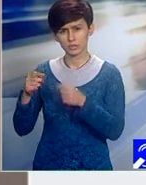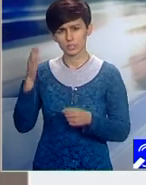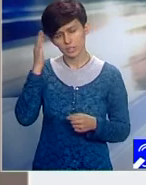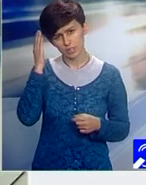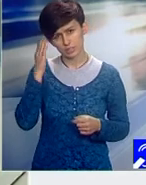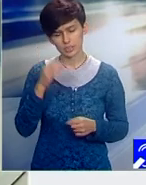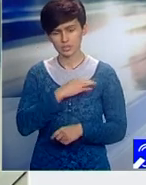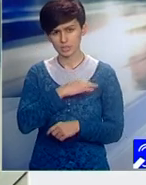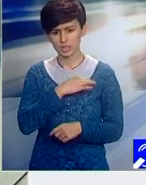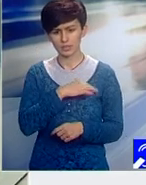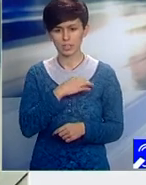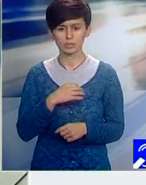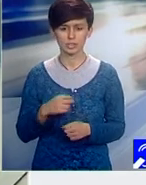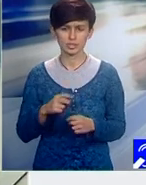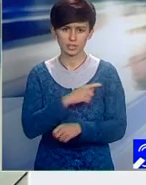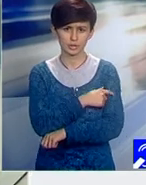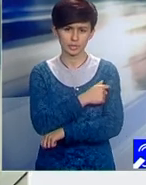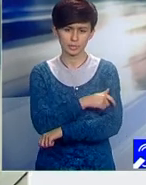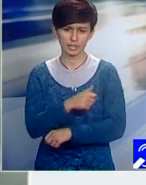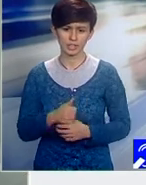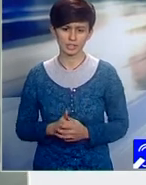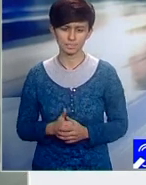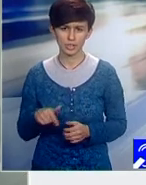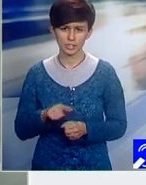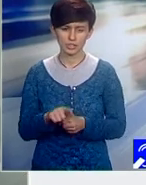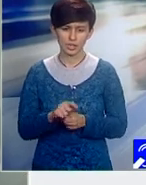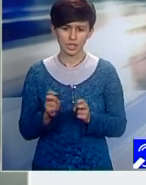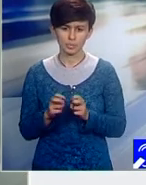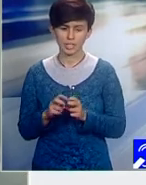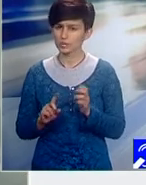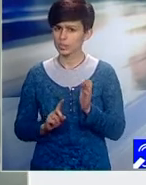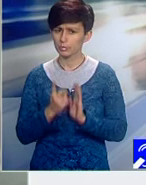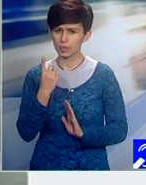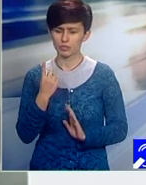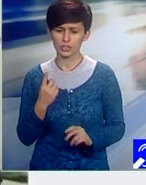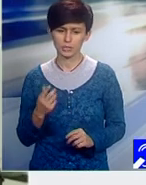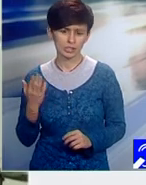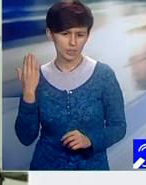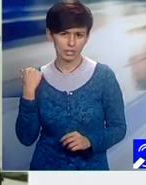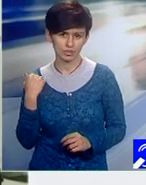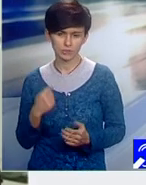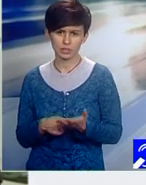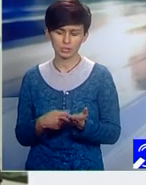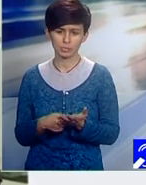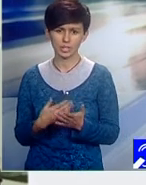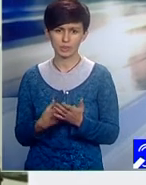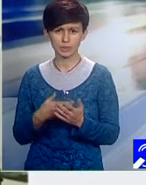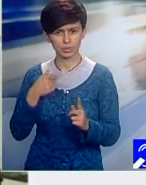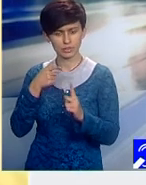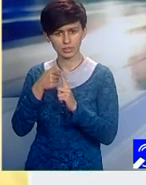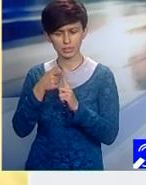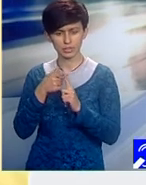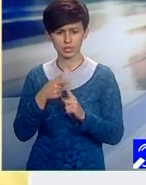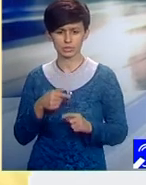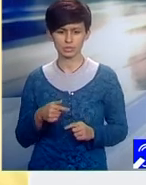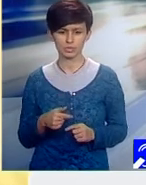între unile aștăți și spitale. Este aparatură de înaltă performanță, agiționată tocmai în scopul completării a